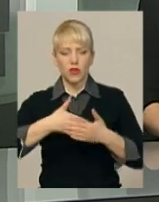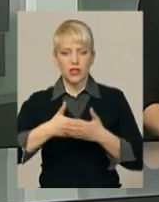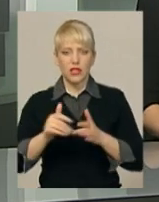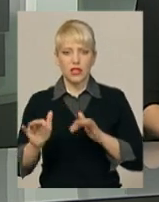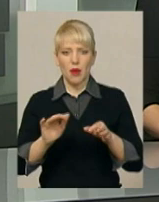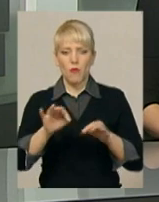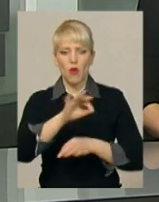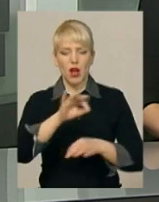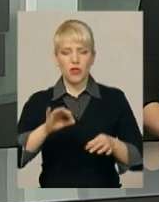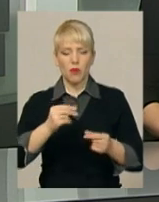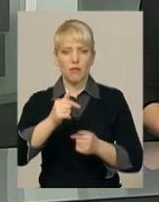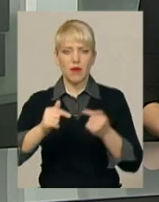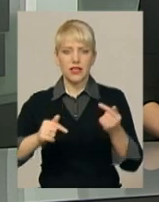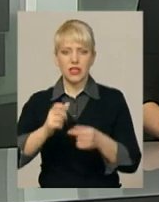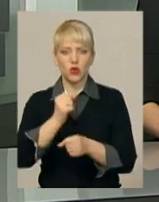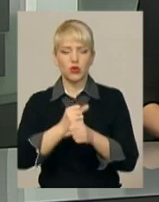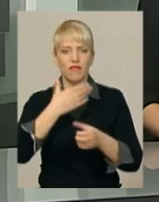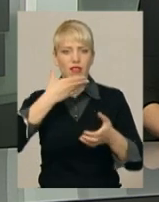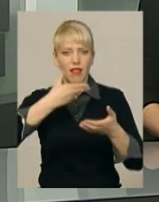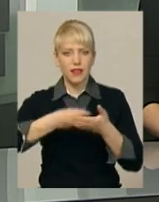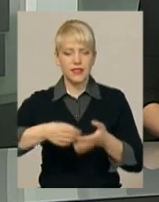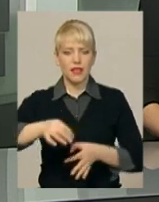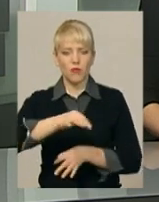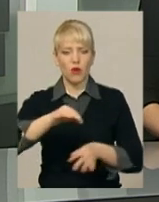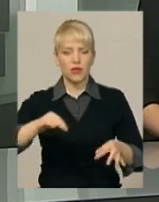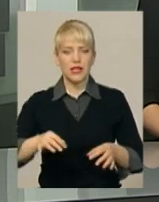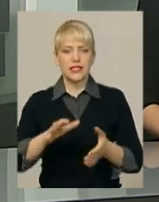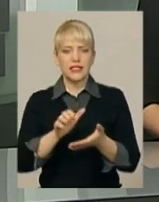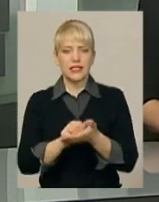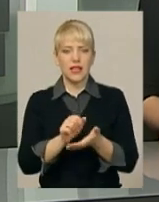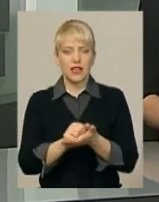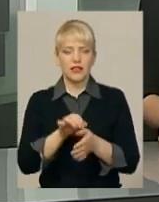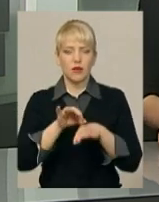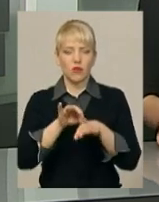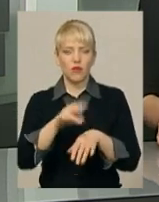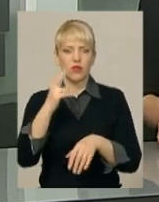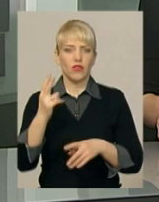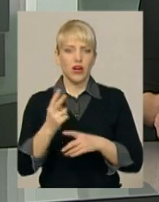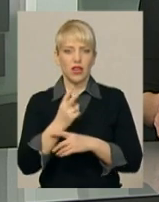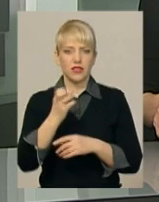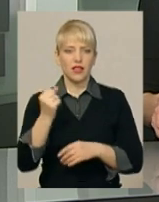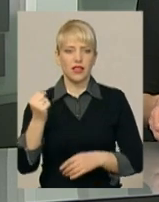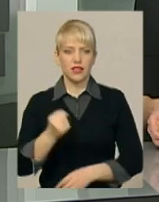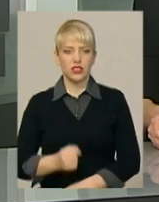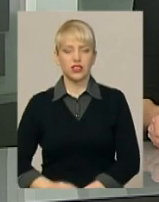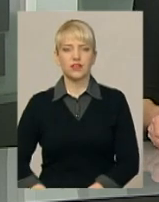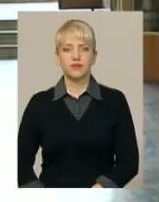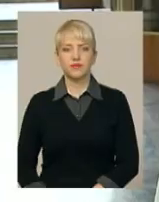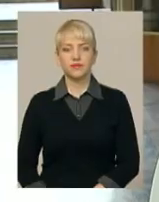менеджменту та розробці власних проєктів. Заняття проводитимуть двічі на тиждень. Тетяна Варушцова далі.